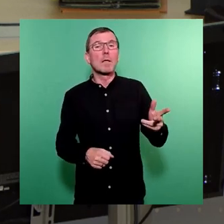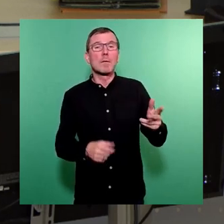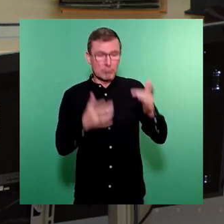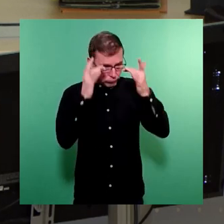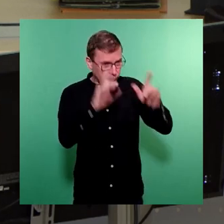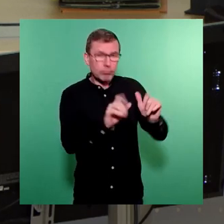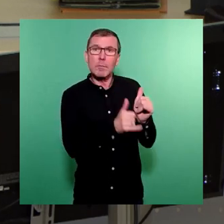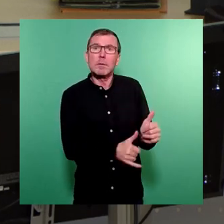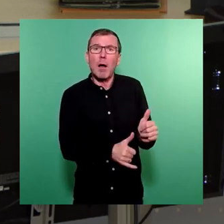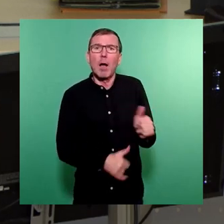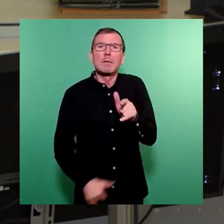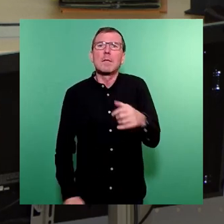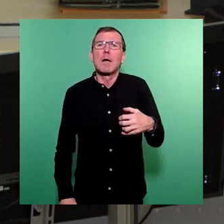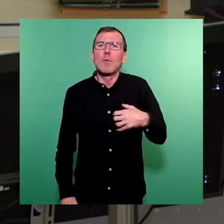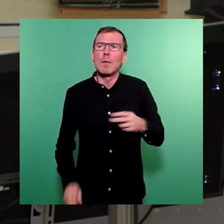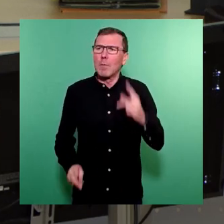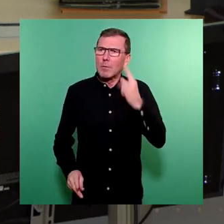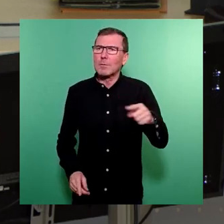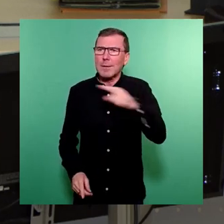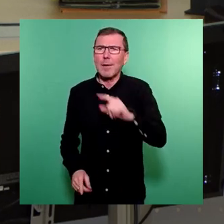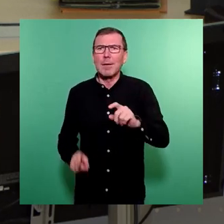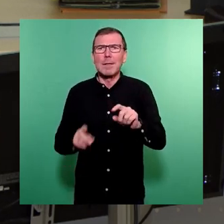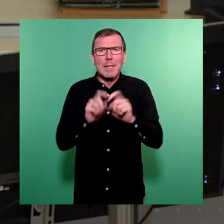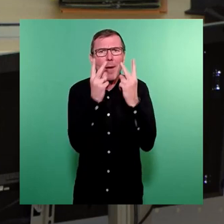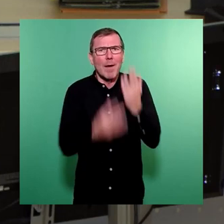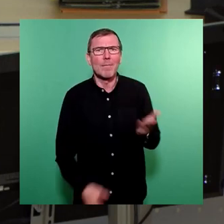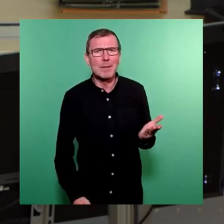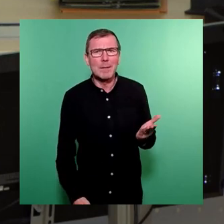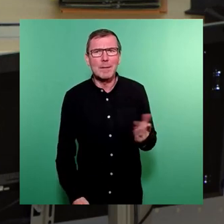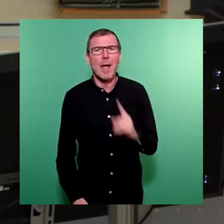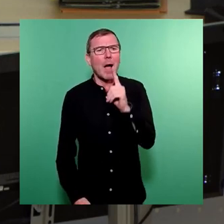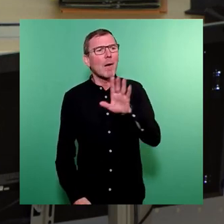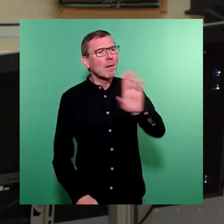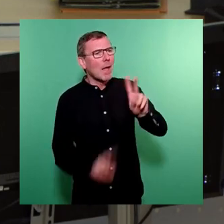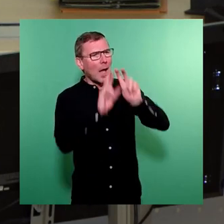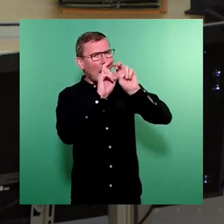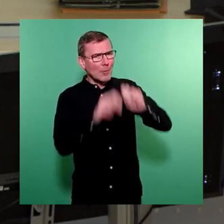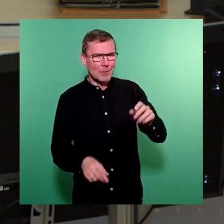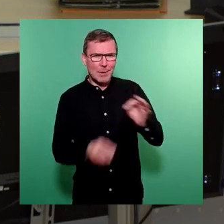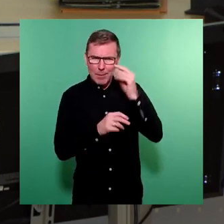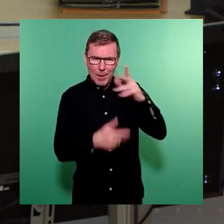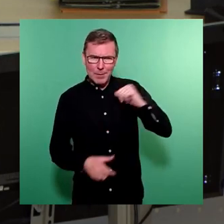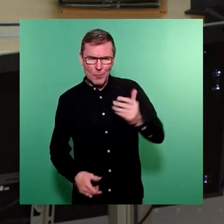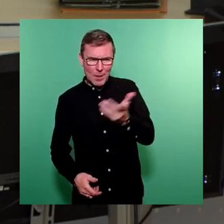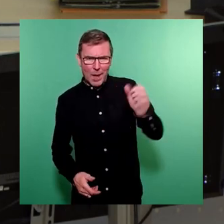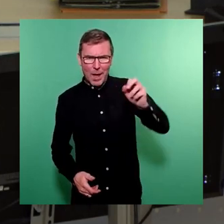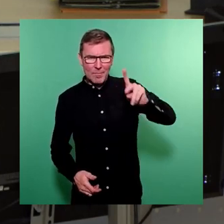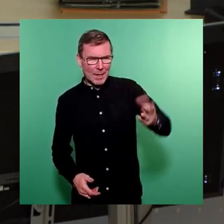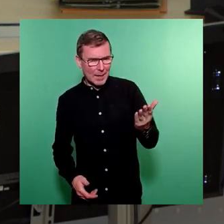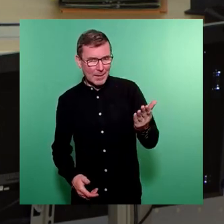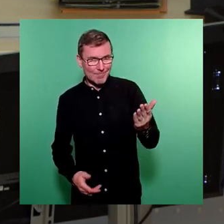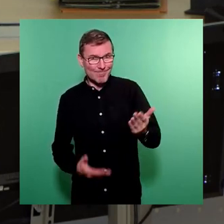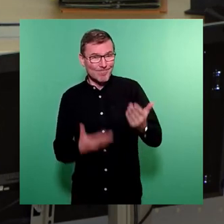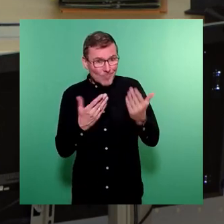Grundsätzlich ist es ein Problem, das diesen Stadtrat interessieren sollte. Die Frage ist nur, ob Ihre Analyse, werte Damen und Herren Kollegen von der AfD, so